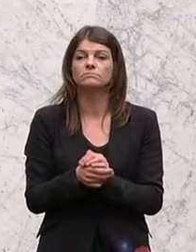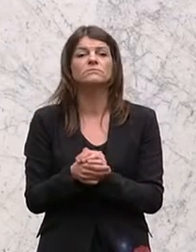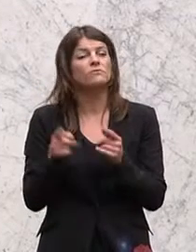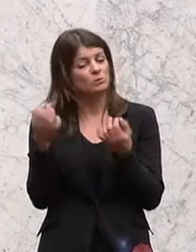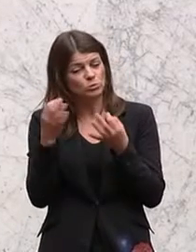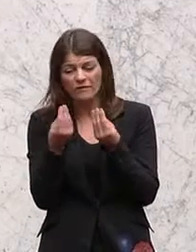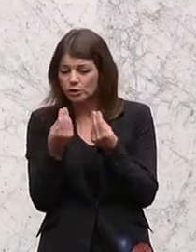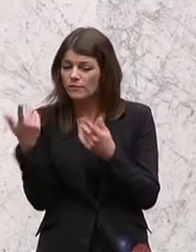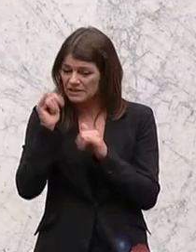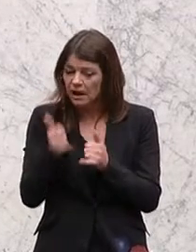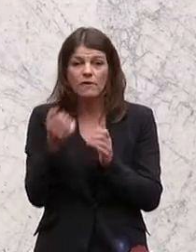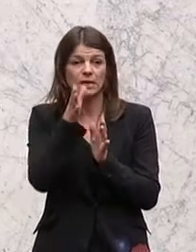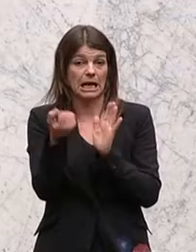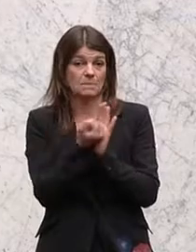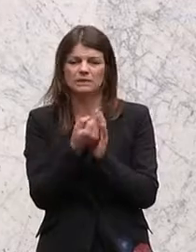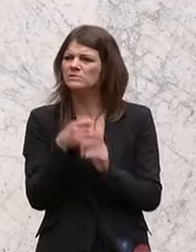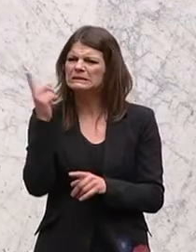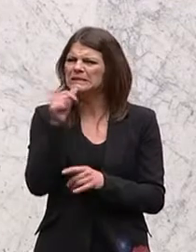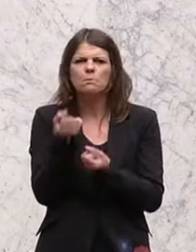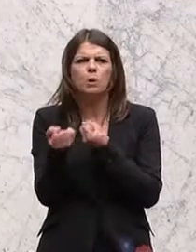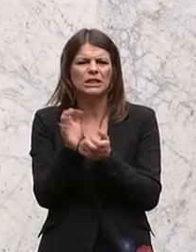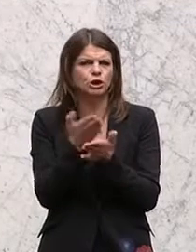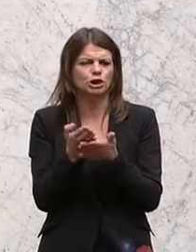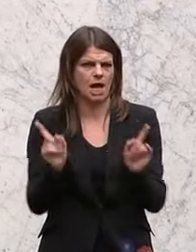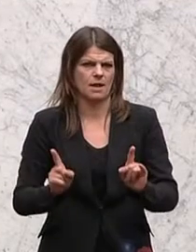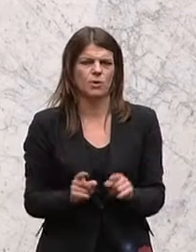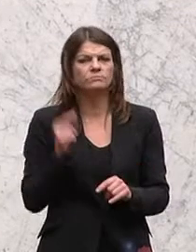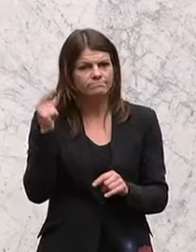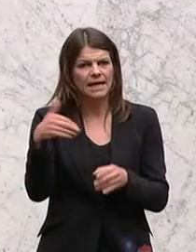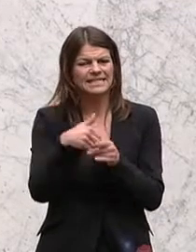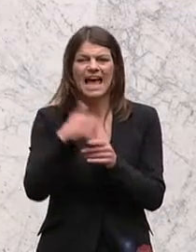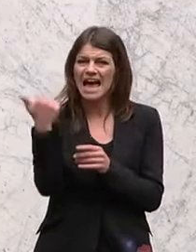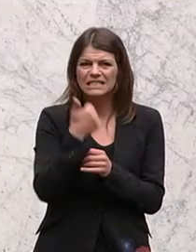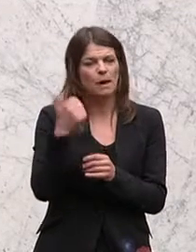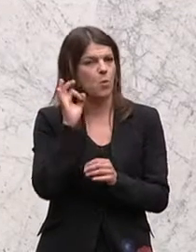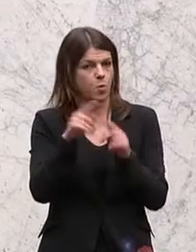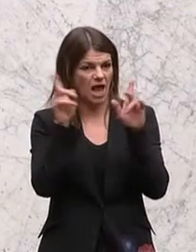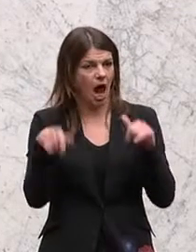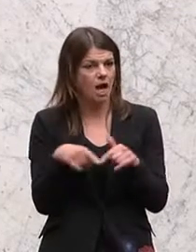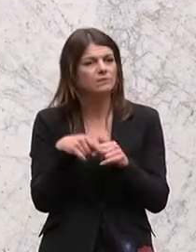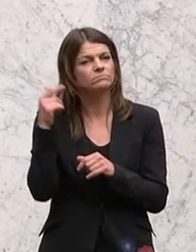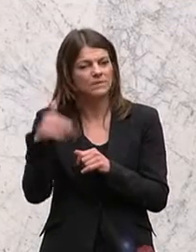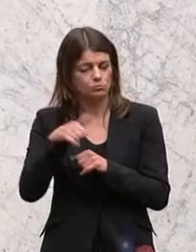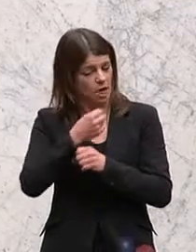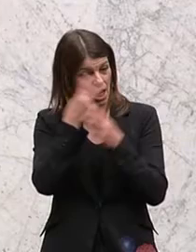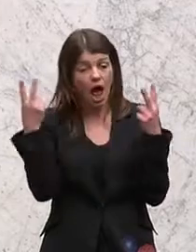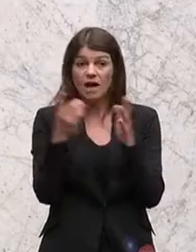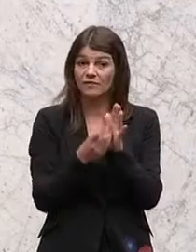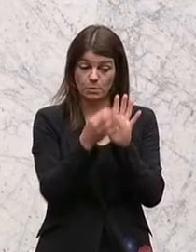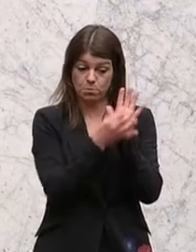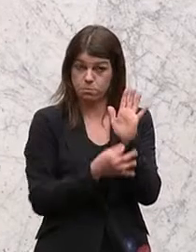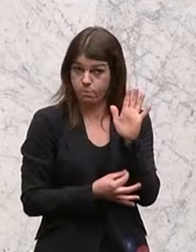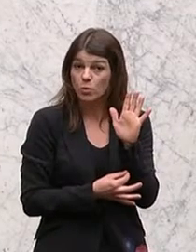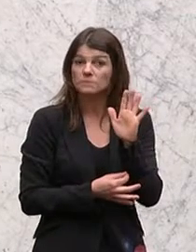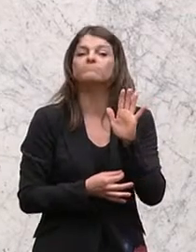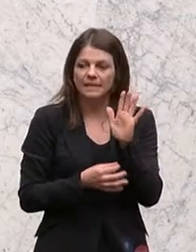Wirkstoffen handelt es sich aus meiner Sicht nicht um eine politische Entscheidung, sondern um ein Expertengutachten auf Basis von klar definierten Kriterien.